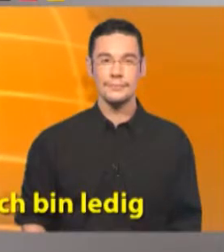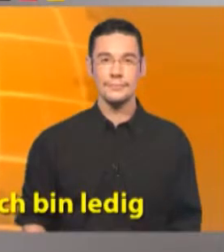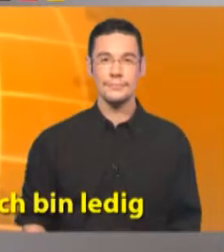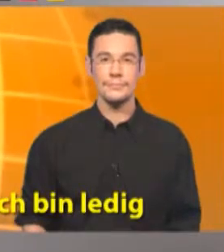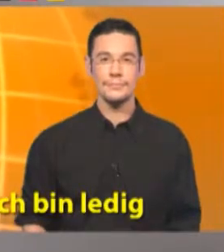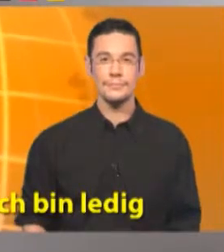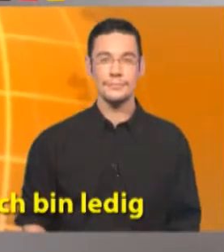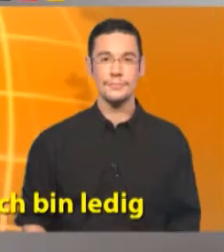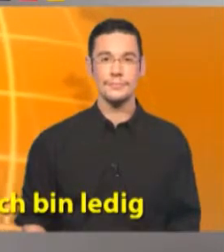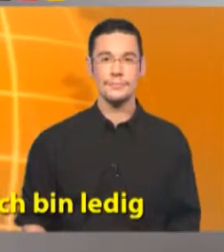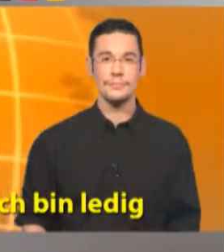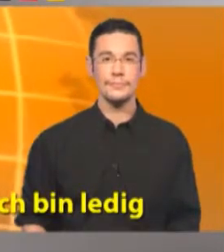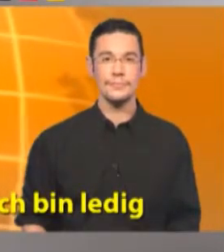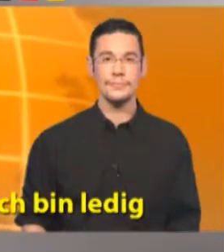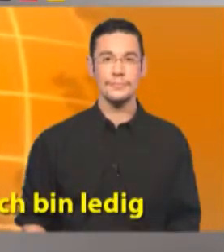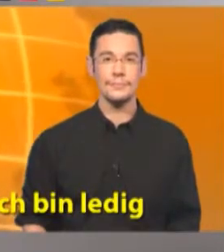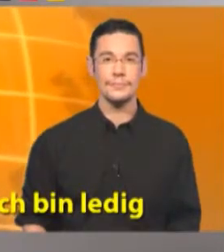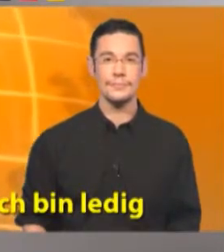Sono single.